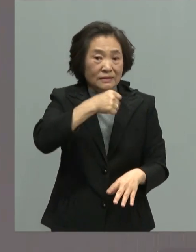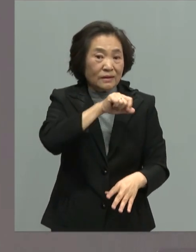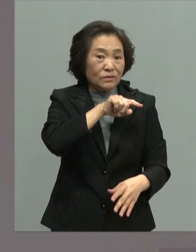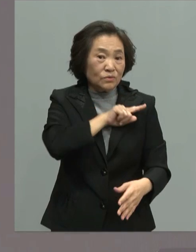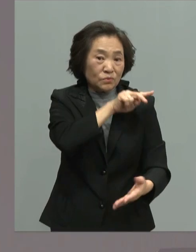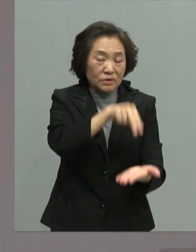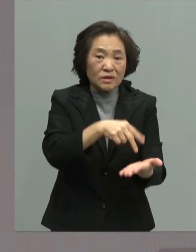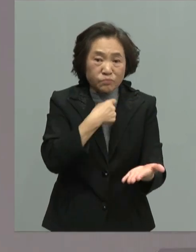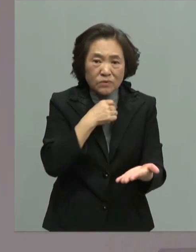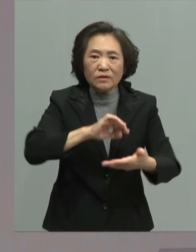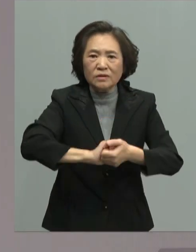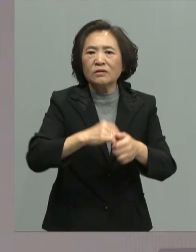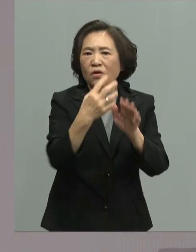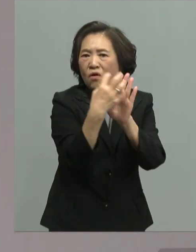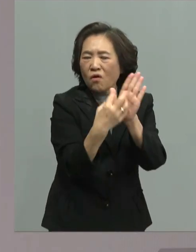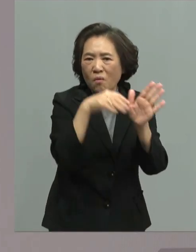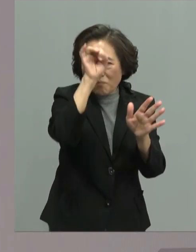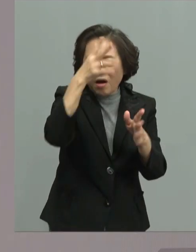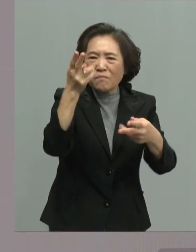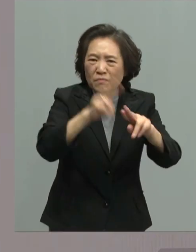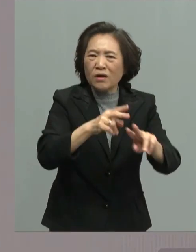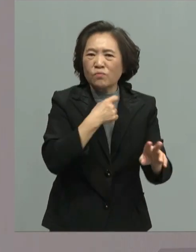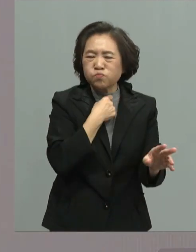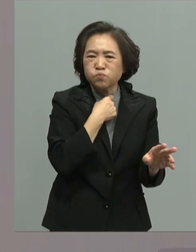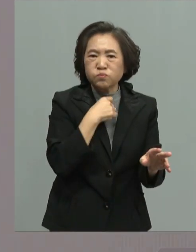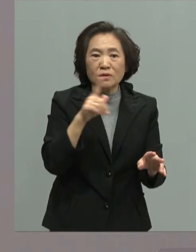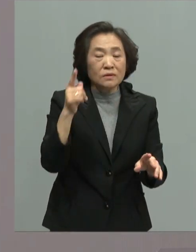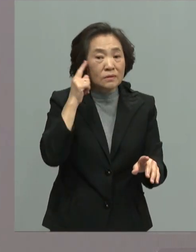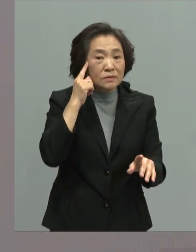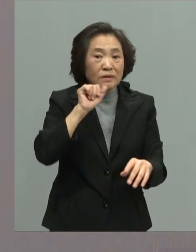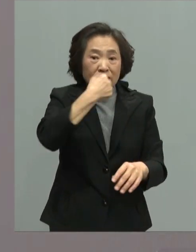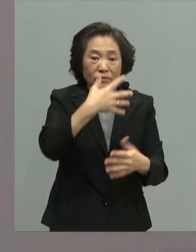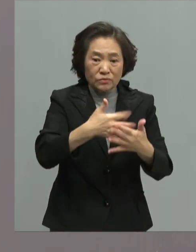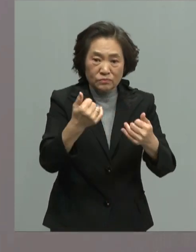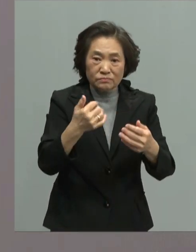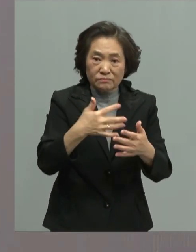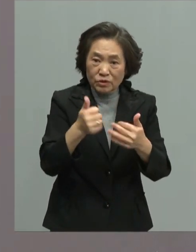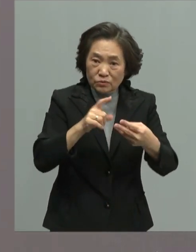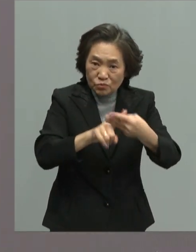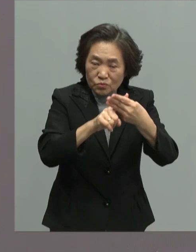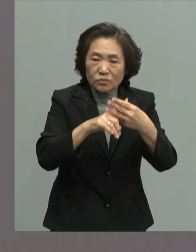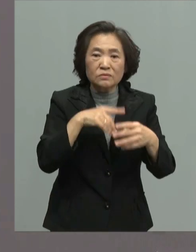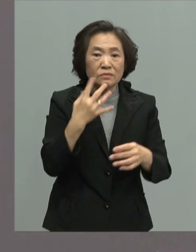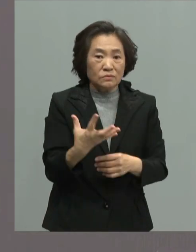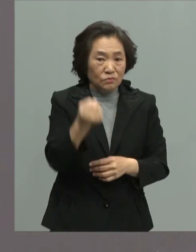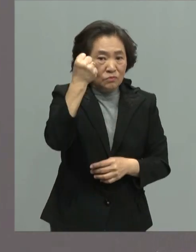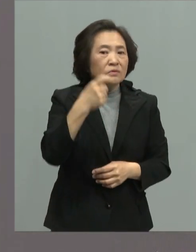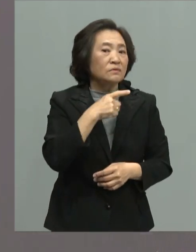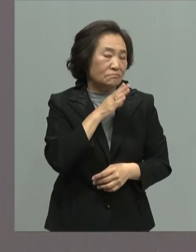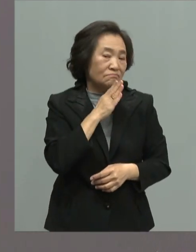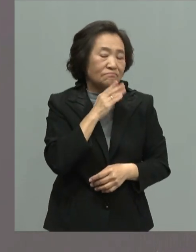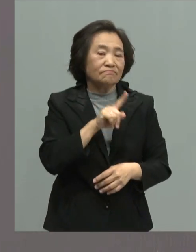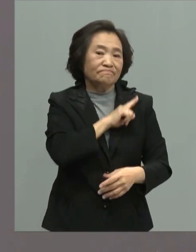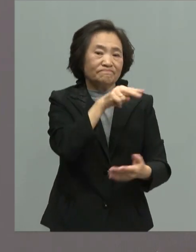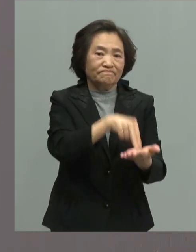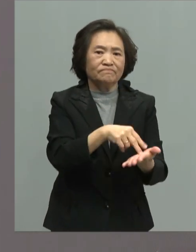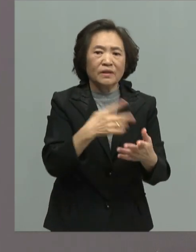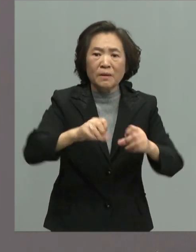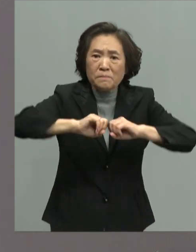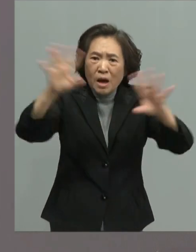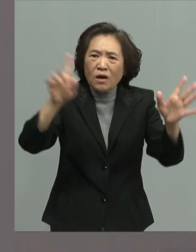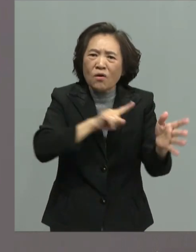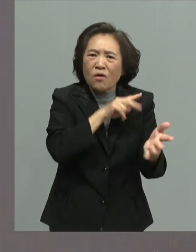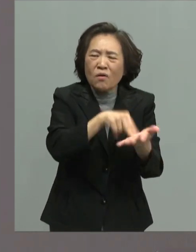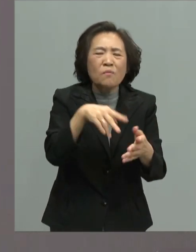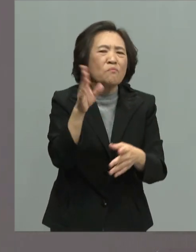你一天一天台湾一直是主管独立的国家我们台湾不需要再宣布独立